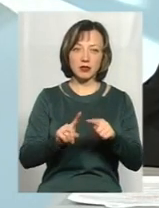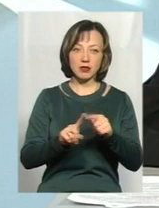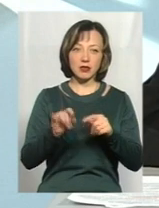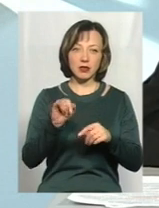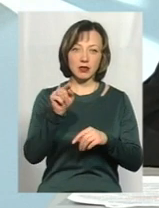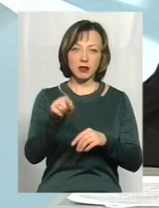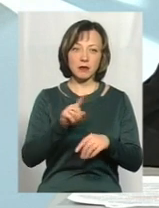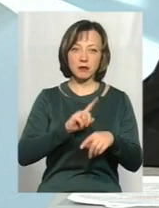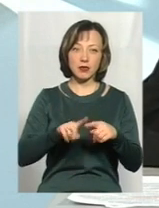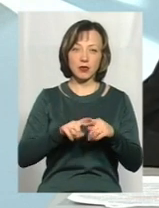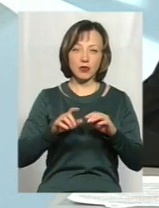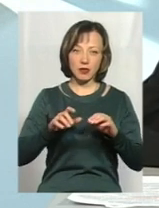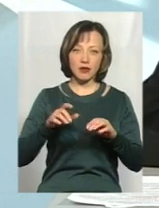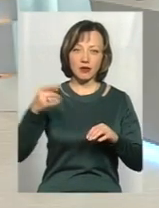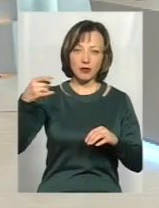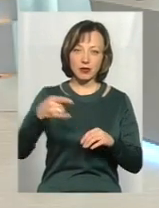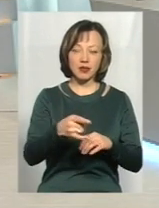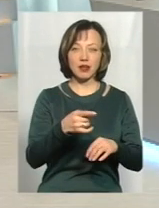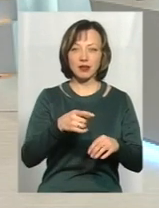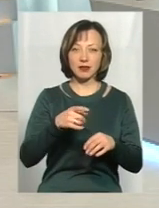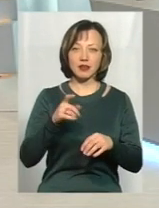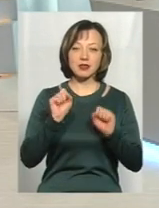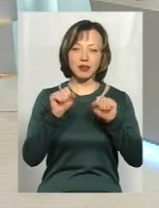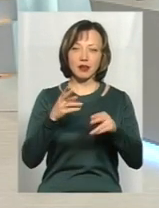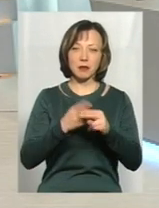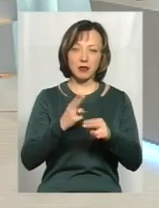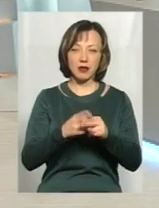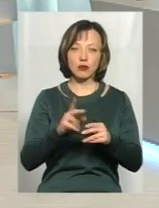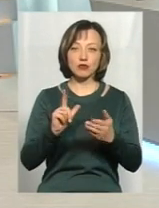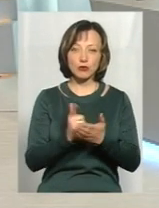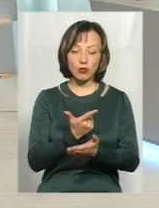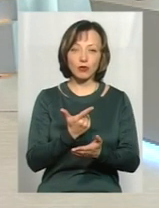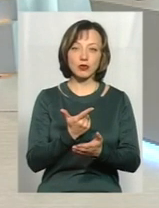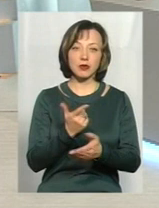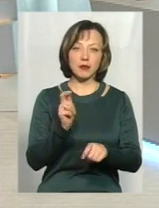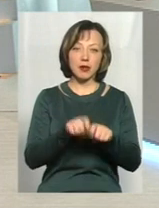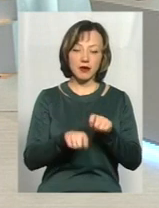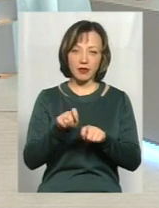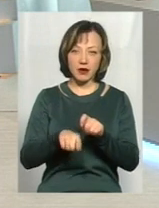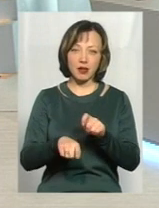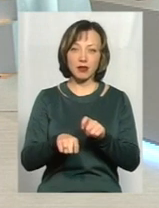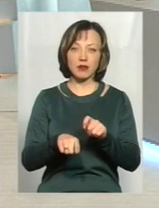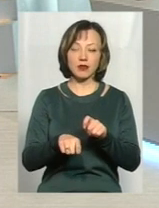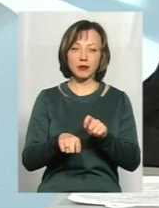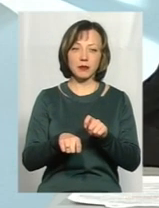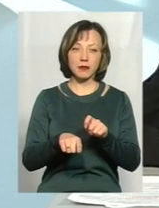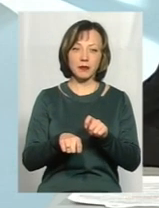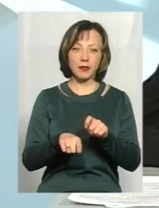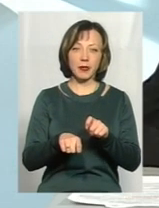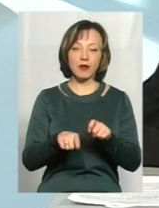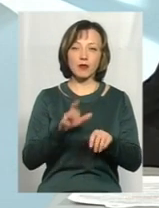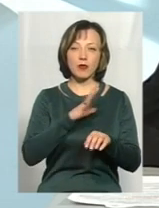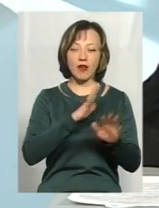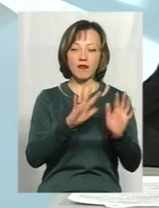а там бігом розібрати і здати його на металобрух. Знову ж таки, перевіряємо, встановлюємо. Випадки